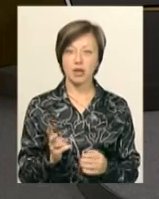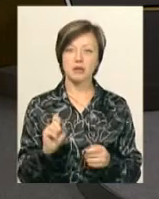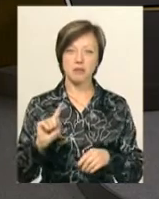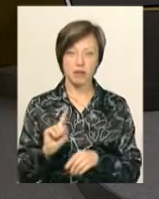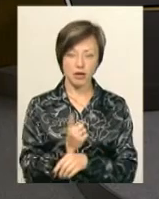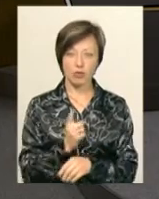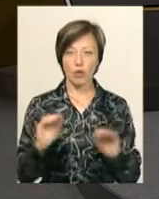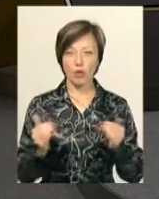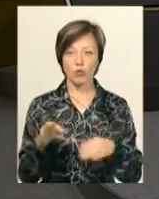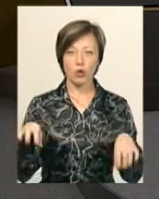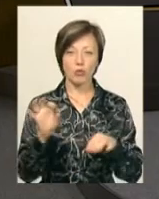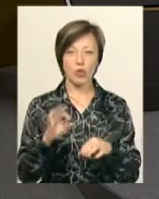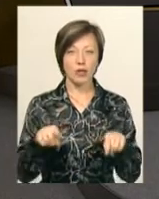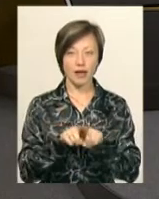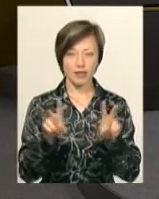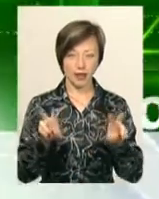І спершу коротко про такі теми.